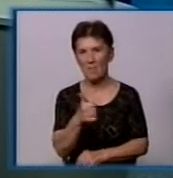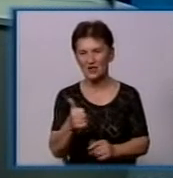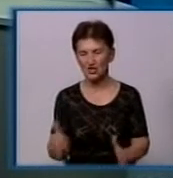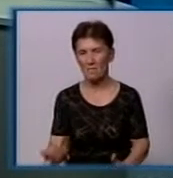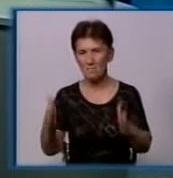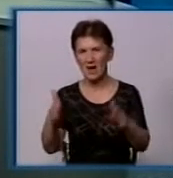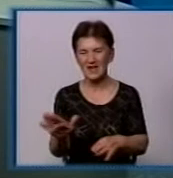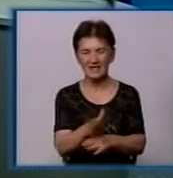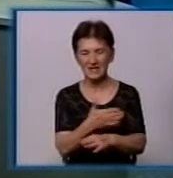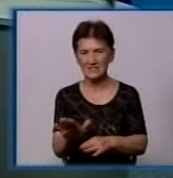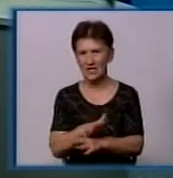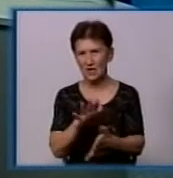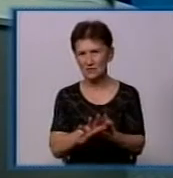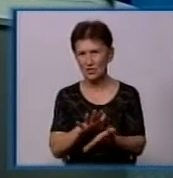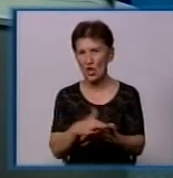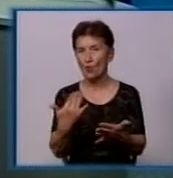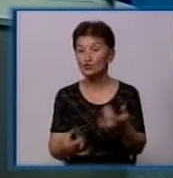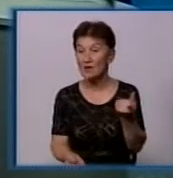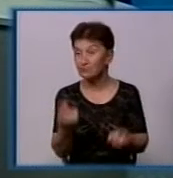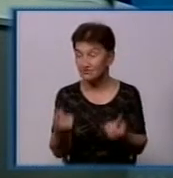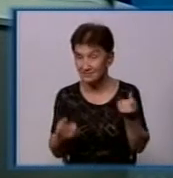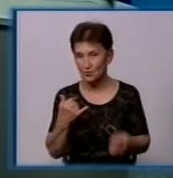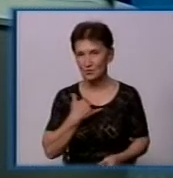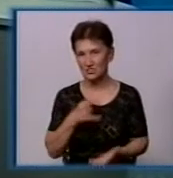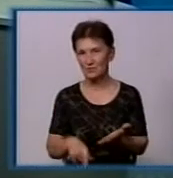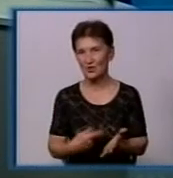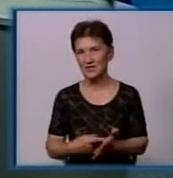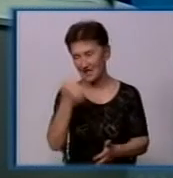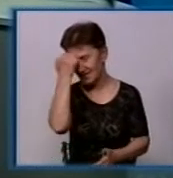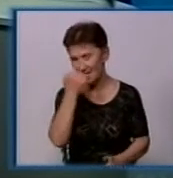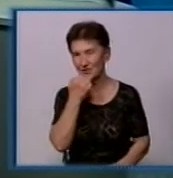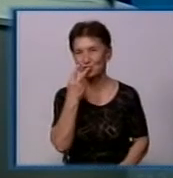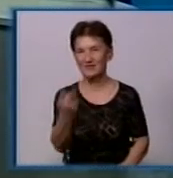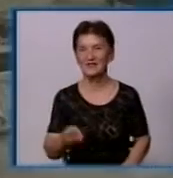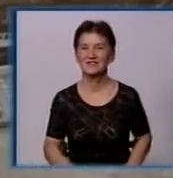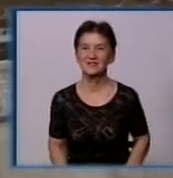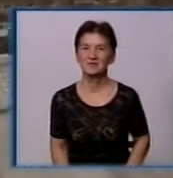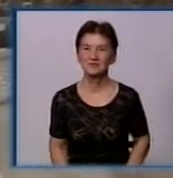роздільного збору сміття. Вони вже з'явились у Кропивницькому. Дякую, що дивились. Хай шастить.